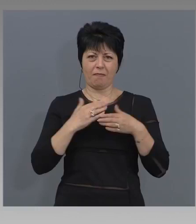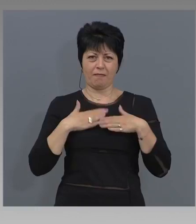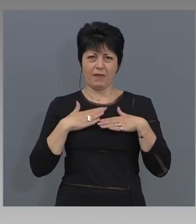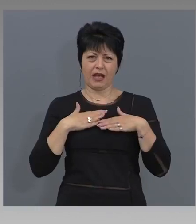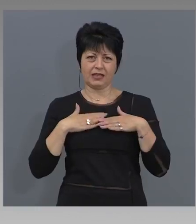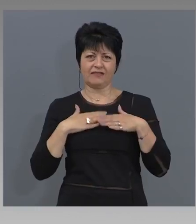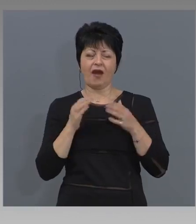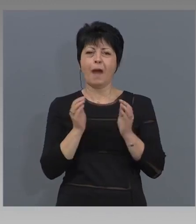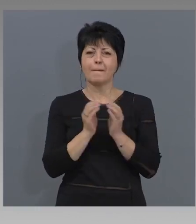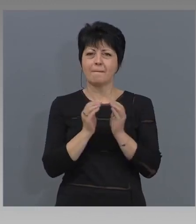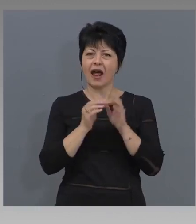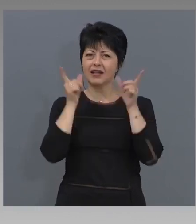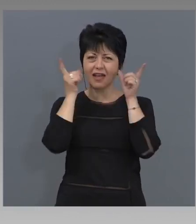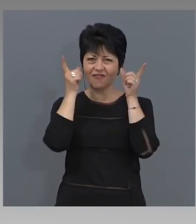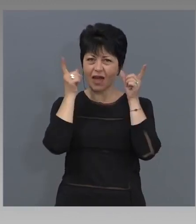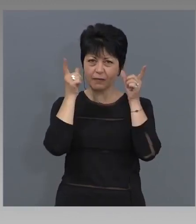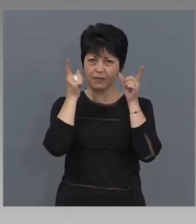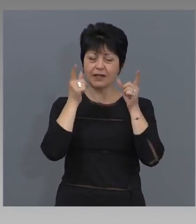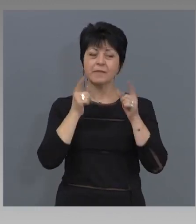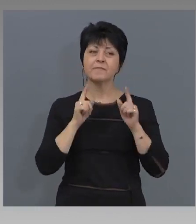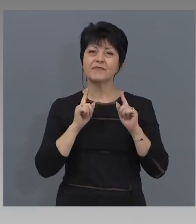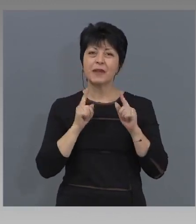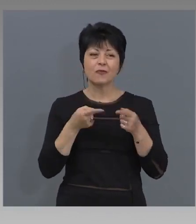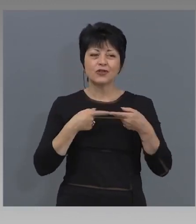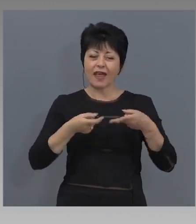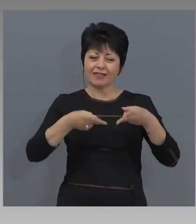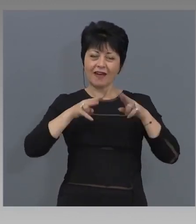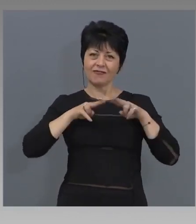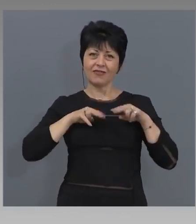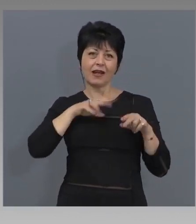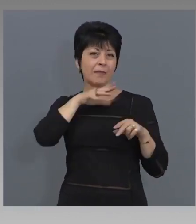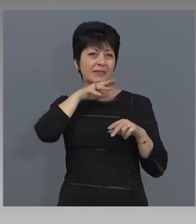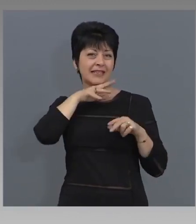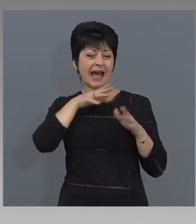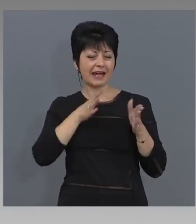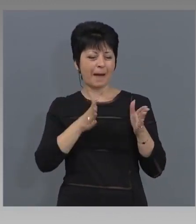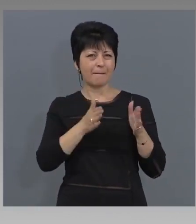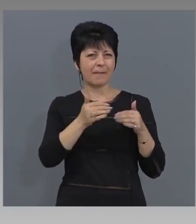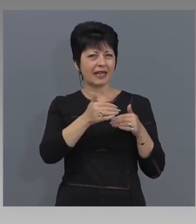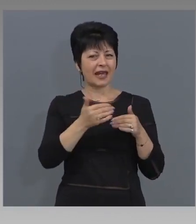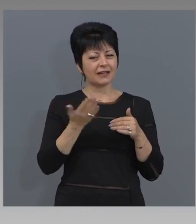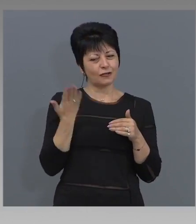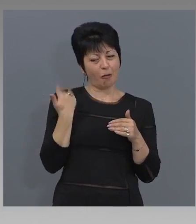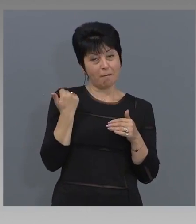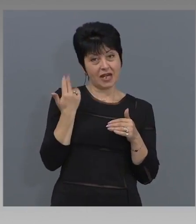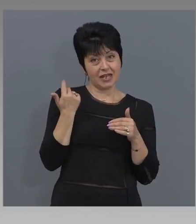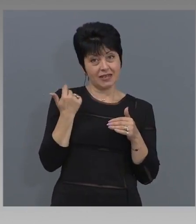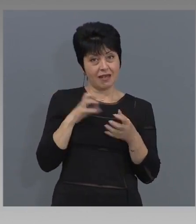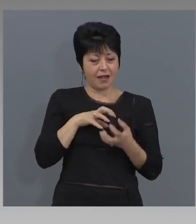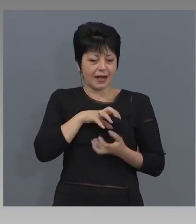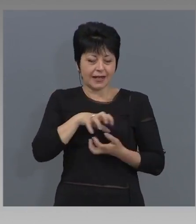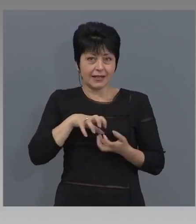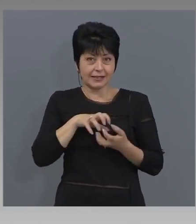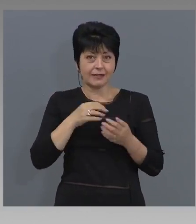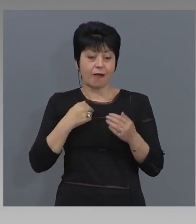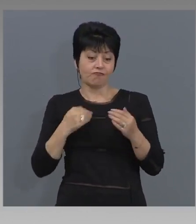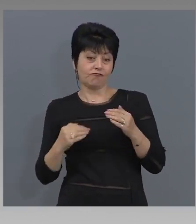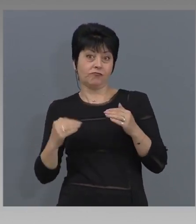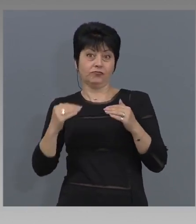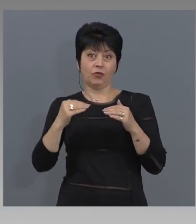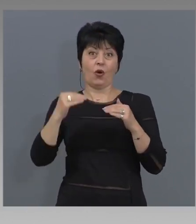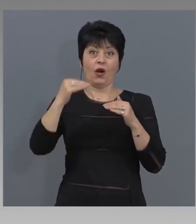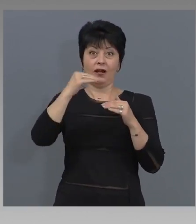върнем не дори стария пакет, който се предлагаше преди кризата, да качиме менютата,